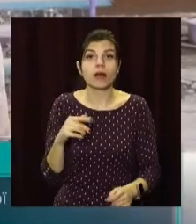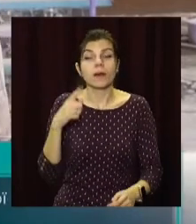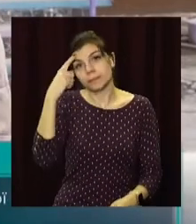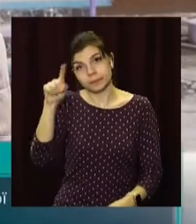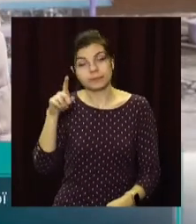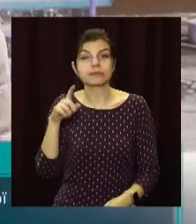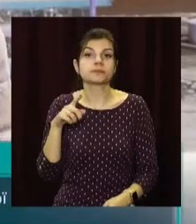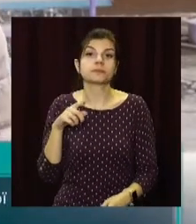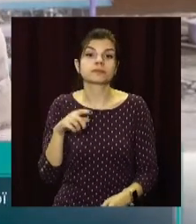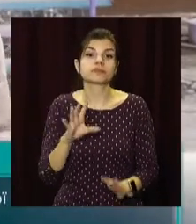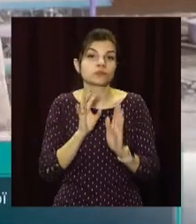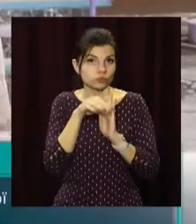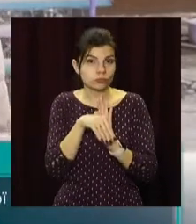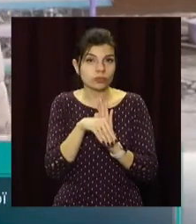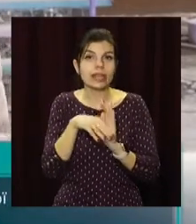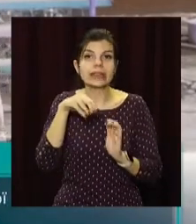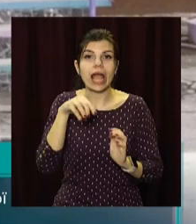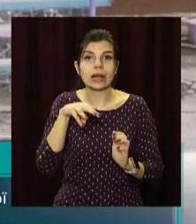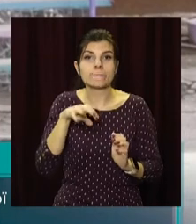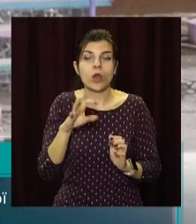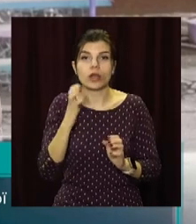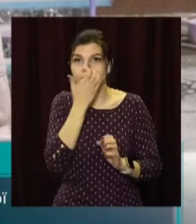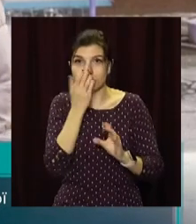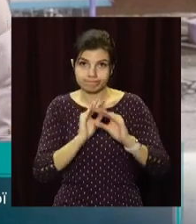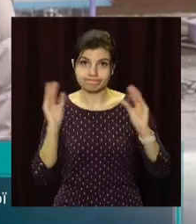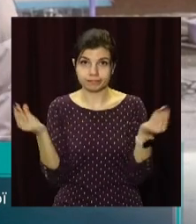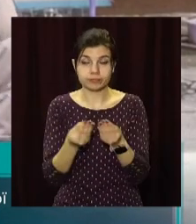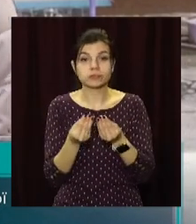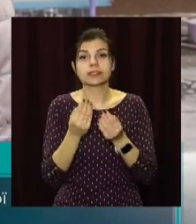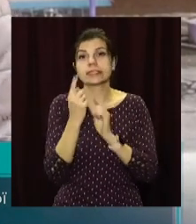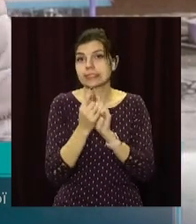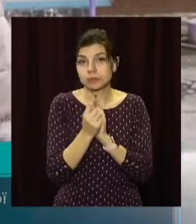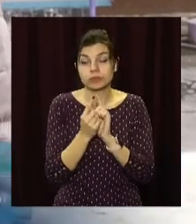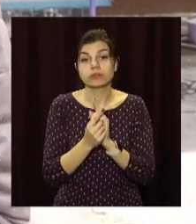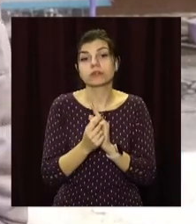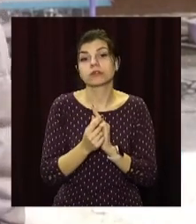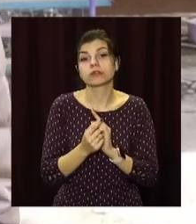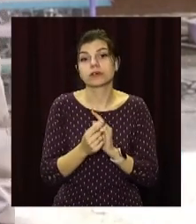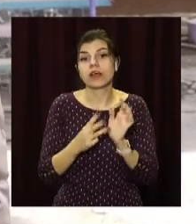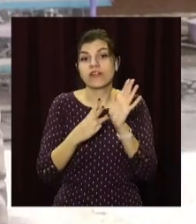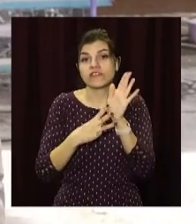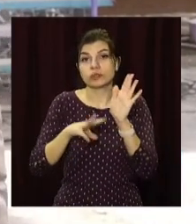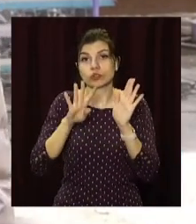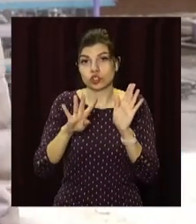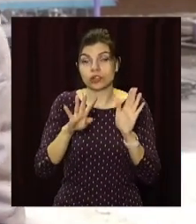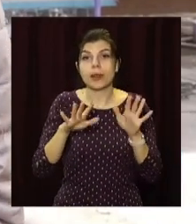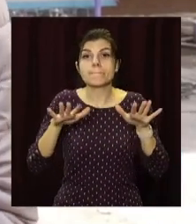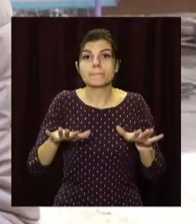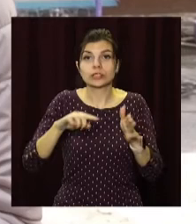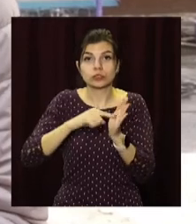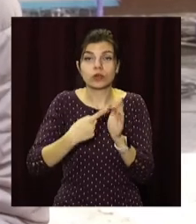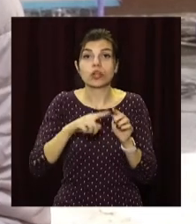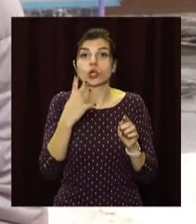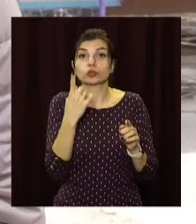включено до термомодернізації і реновації 84 об'єкта, з них